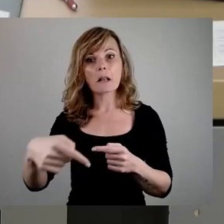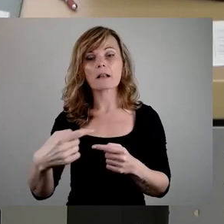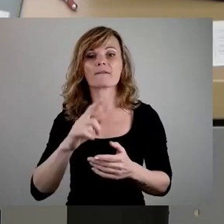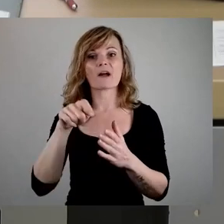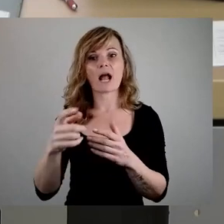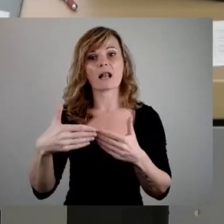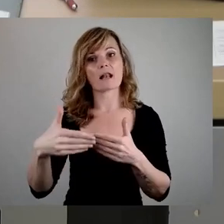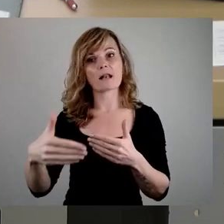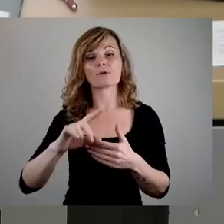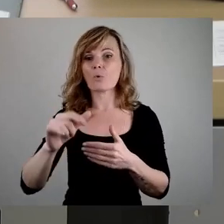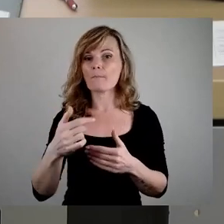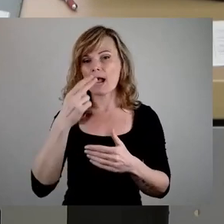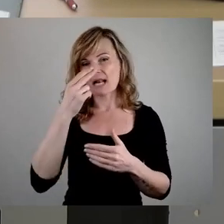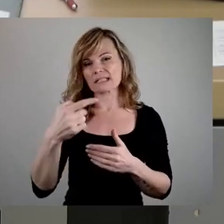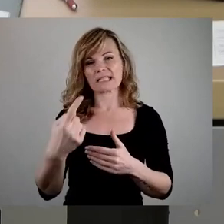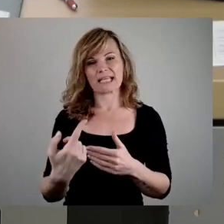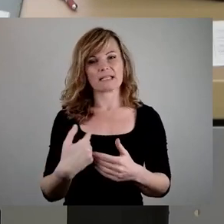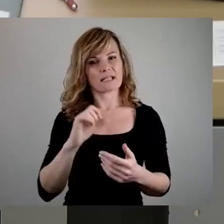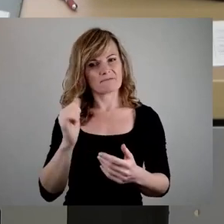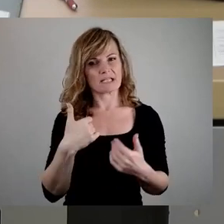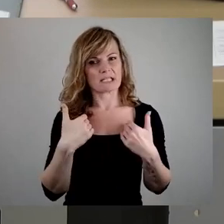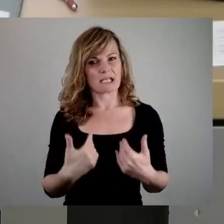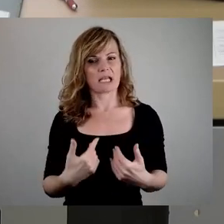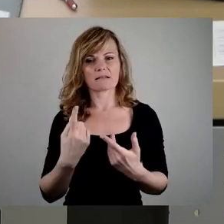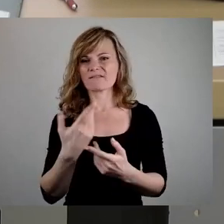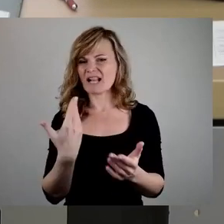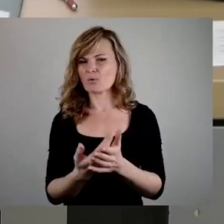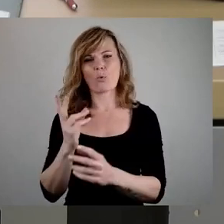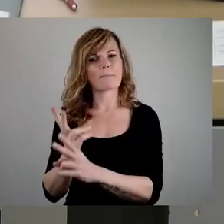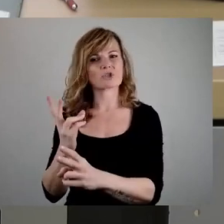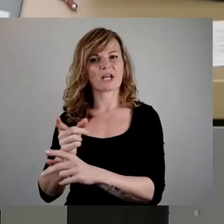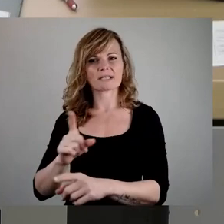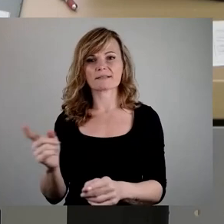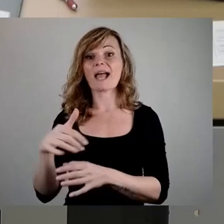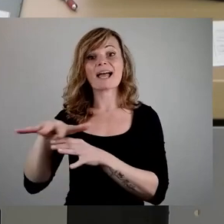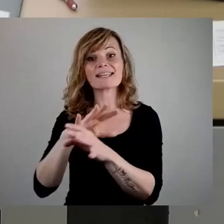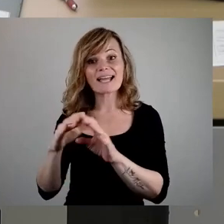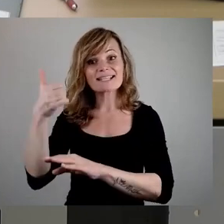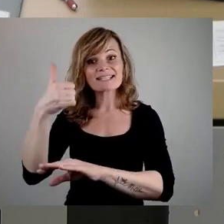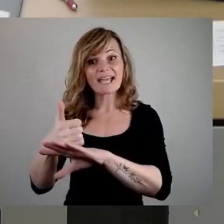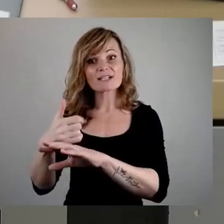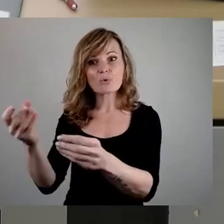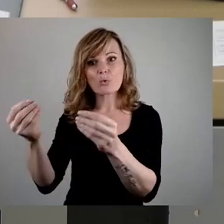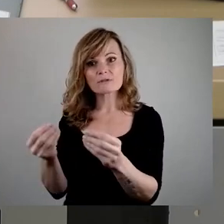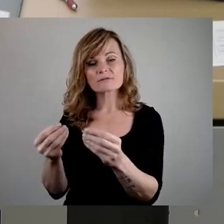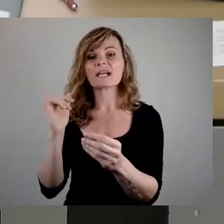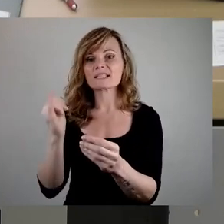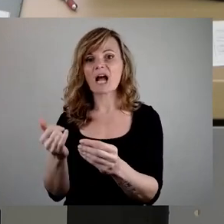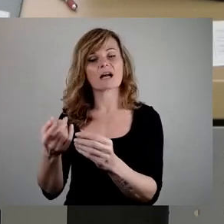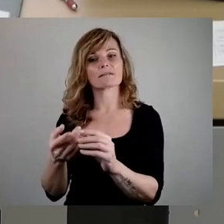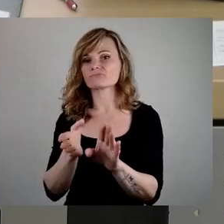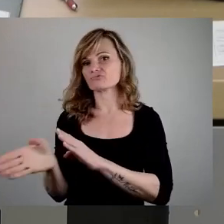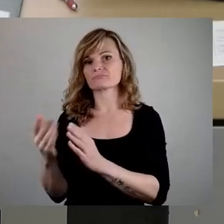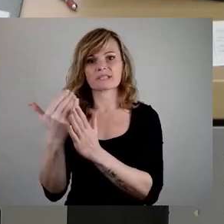wiedersehen. Und das wird so keinen Bestand haben. Und genau das ist der Fall. Die Landesdirektion hat die Satzung als rechtswidrig eingestuft. Wir